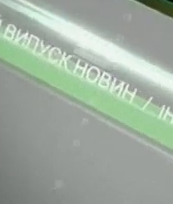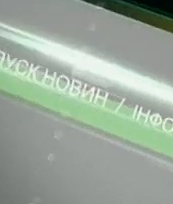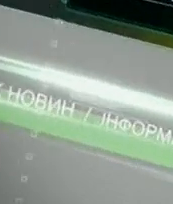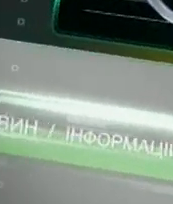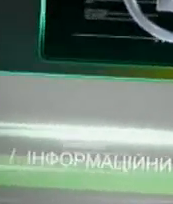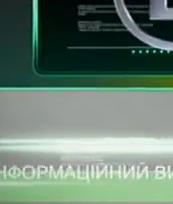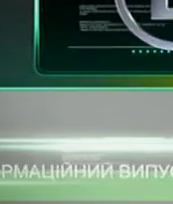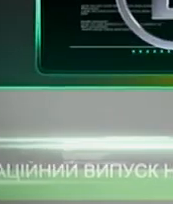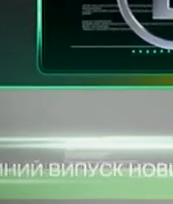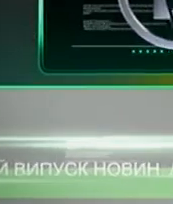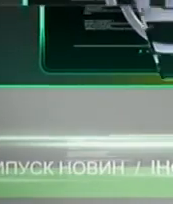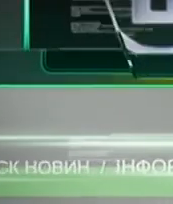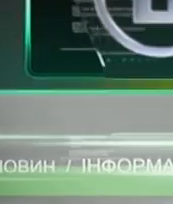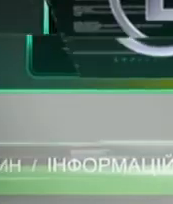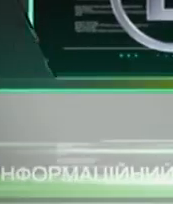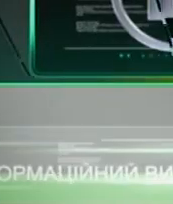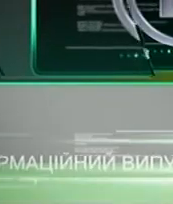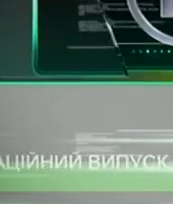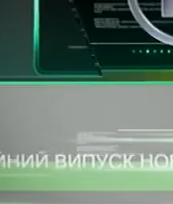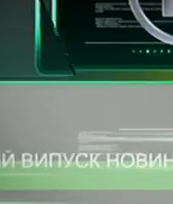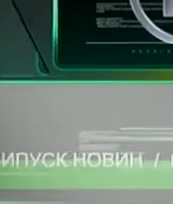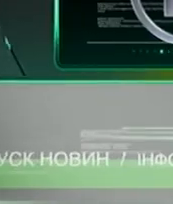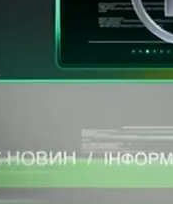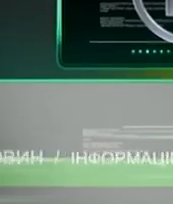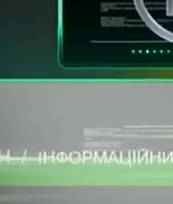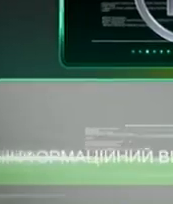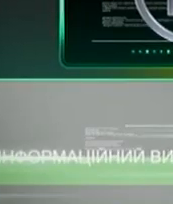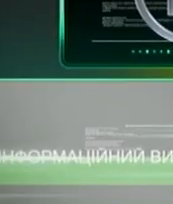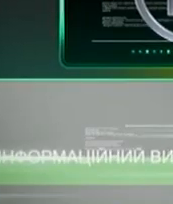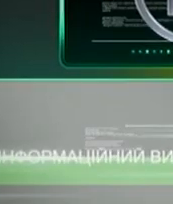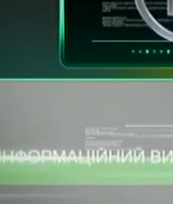перегляд!